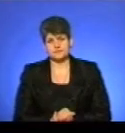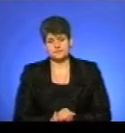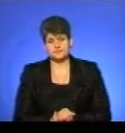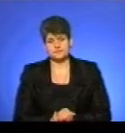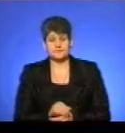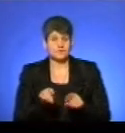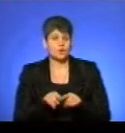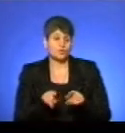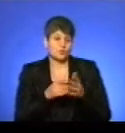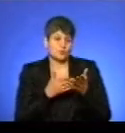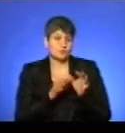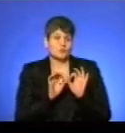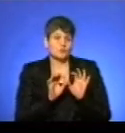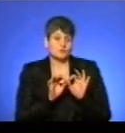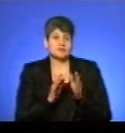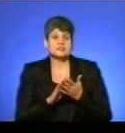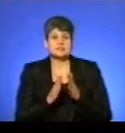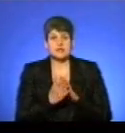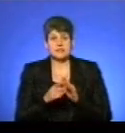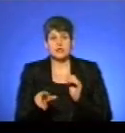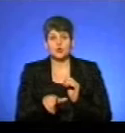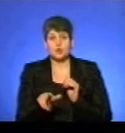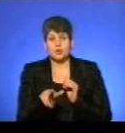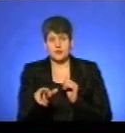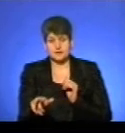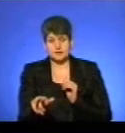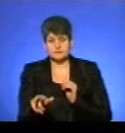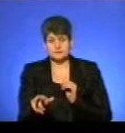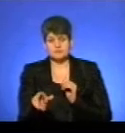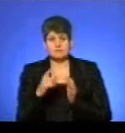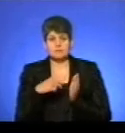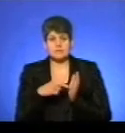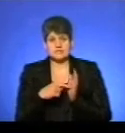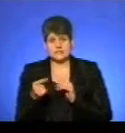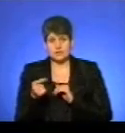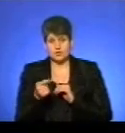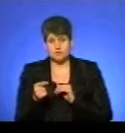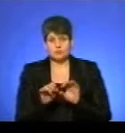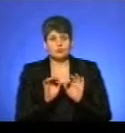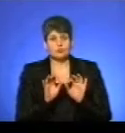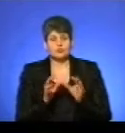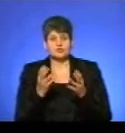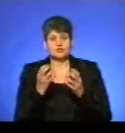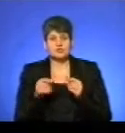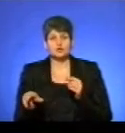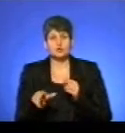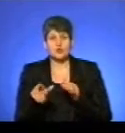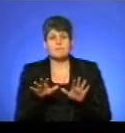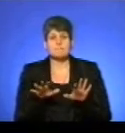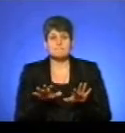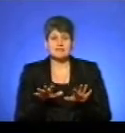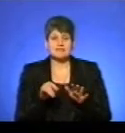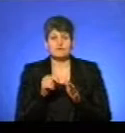От, власне, ви прокоментували стан доріг в місті, в Тернополі. Прокоментуйте, будь ласка, ще дороги місцевого і